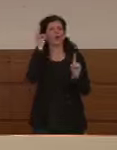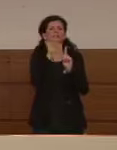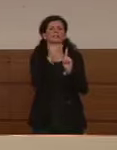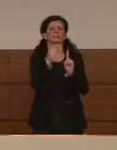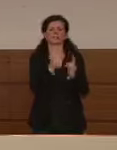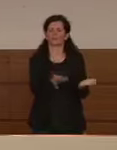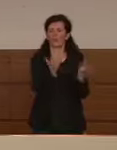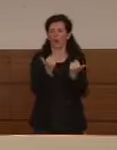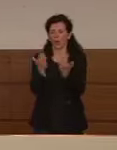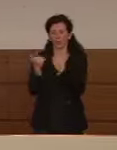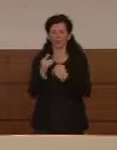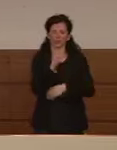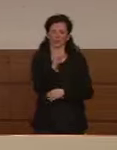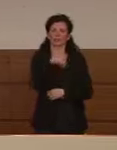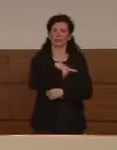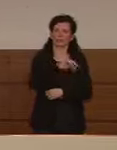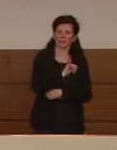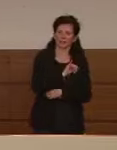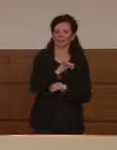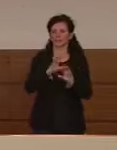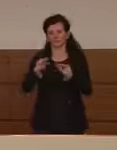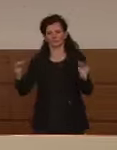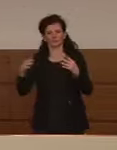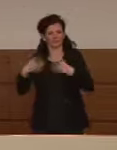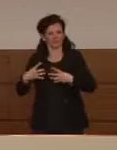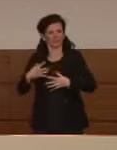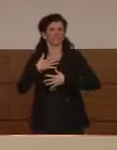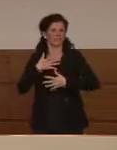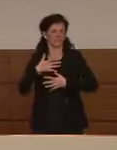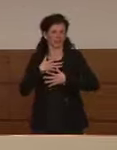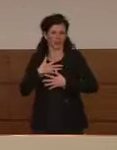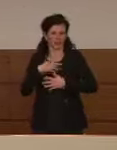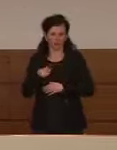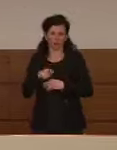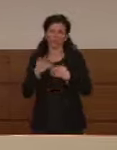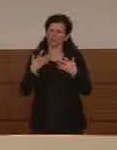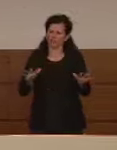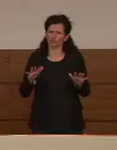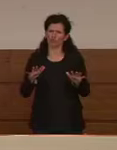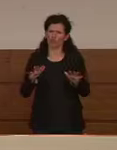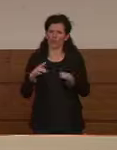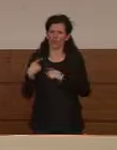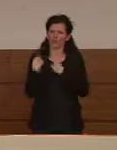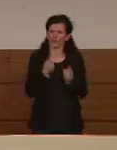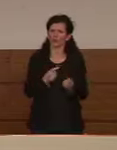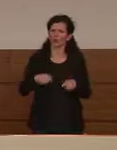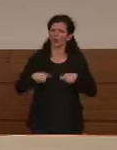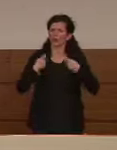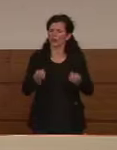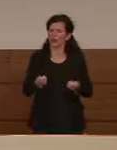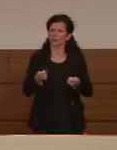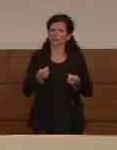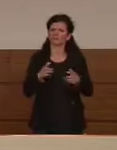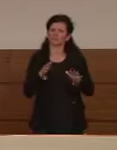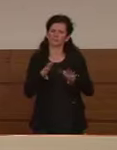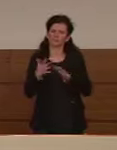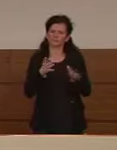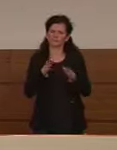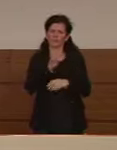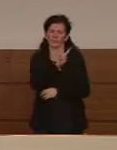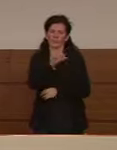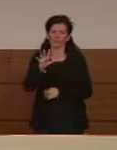dispositivi di protezione individuale e di ventilatori. Ne abbiamo già speso quasi 25